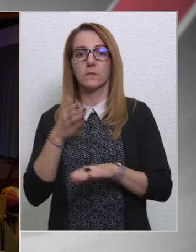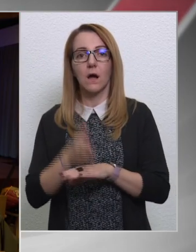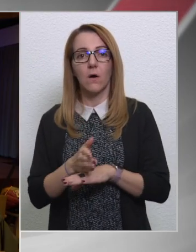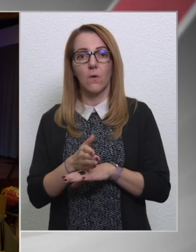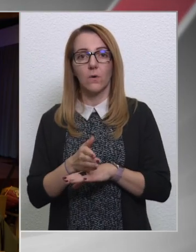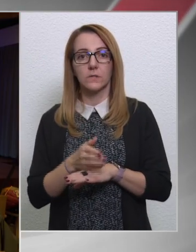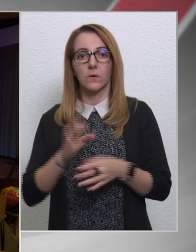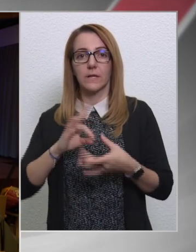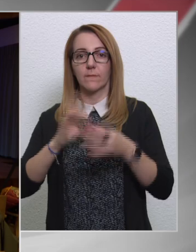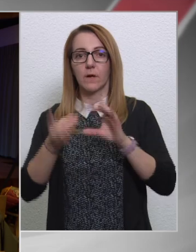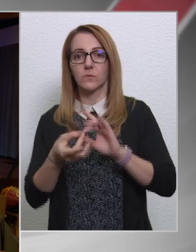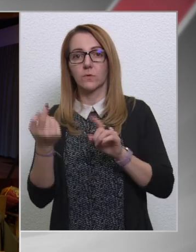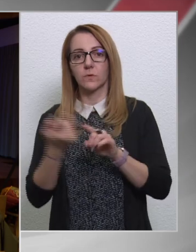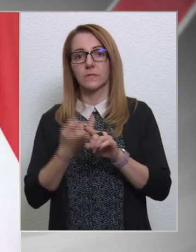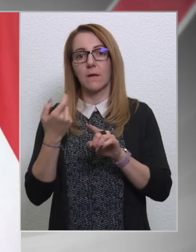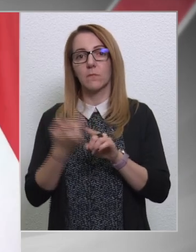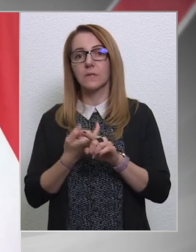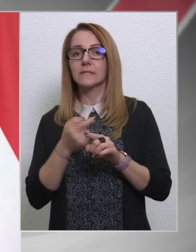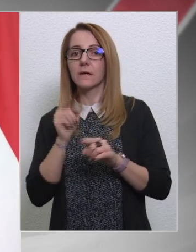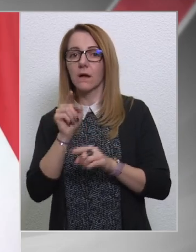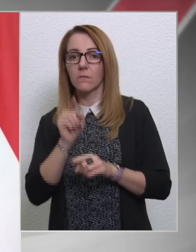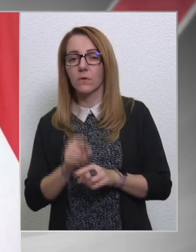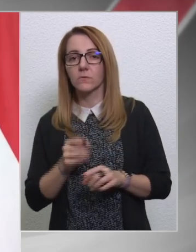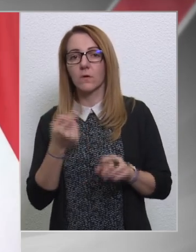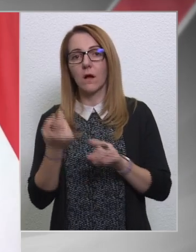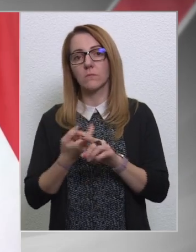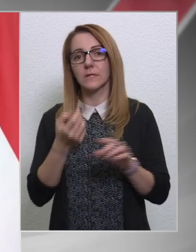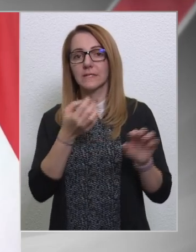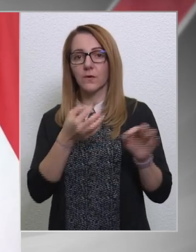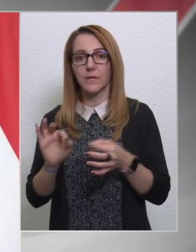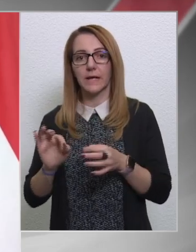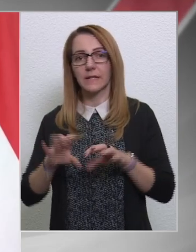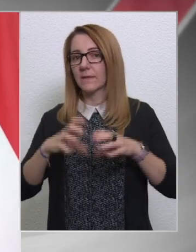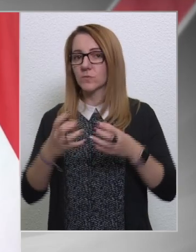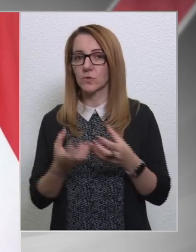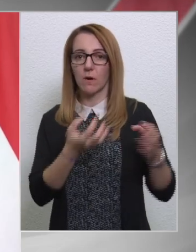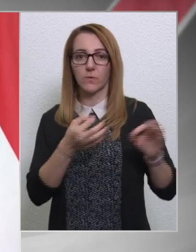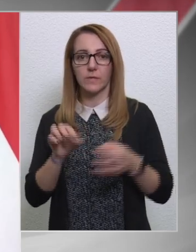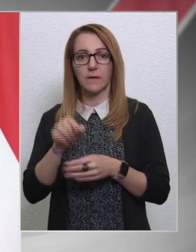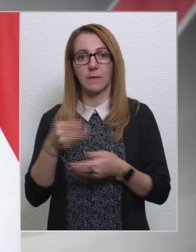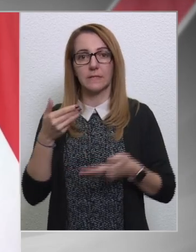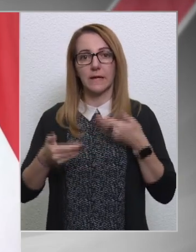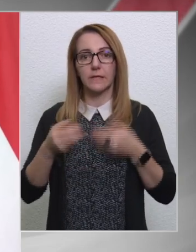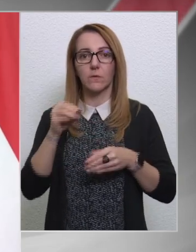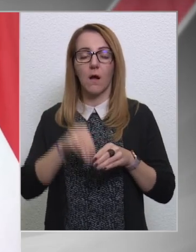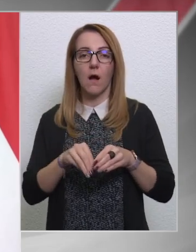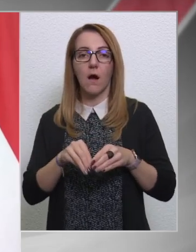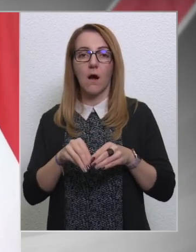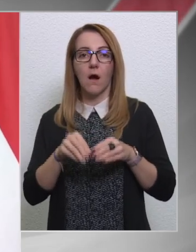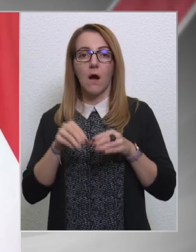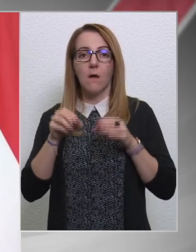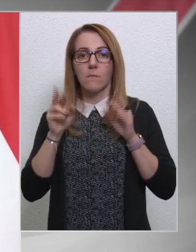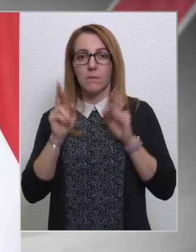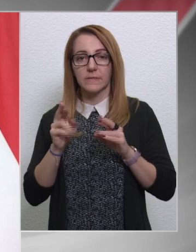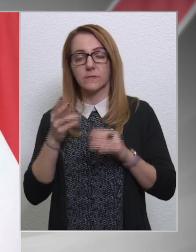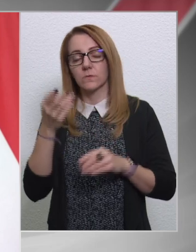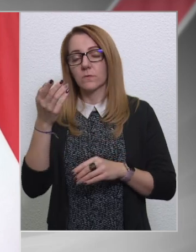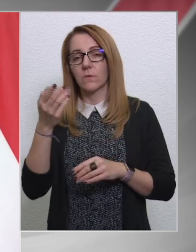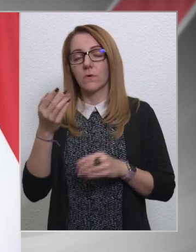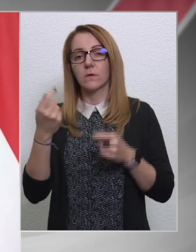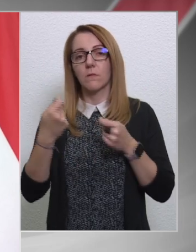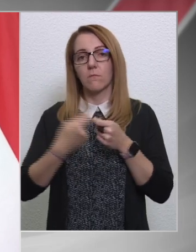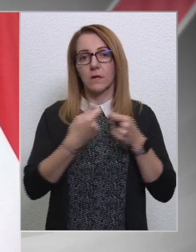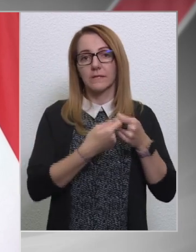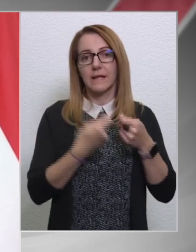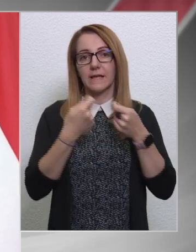kötünk össze politikai pontokat, politikai ügyeket, nem csomagügyletekben tárgyalunk, és abban bízunk, hogy a partnereink, a